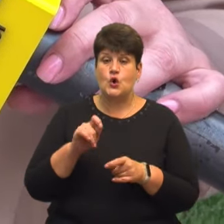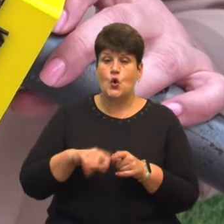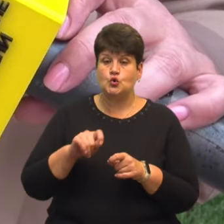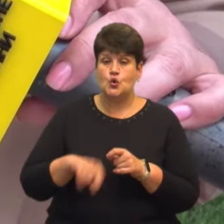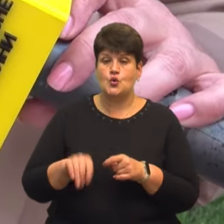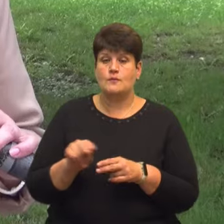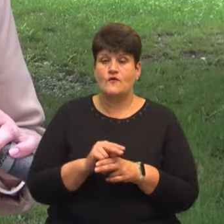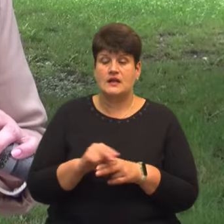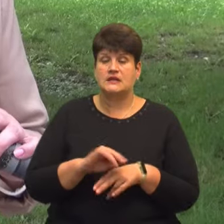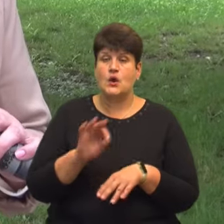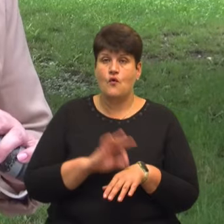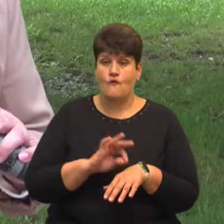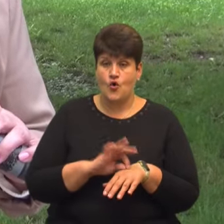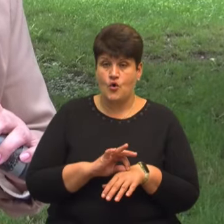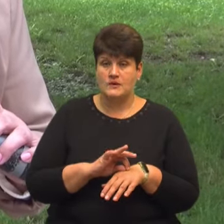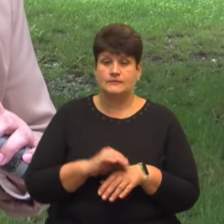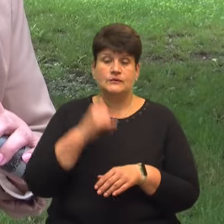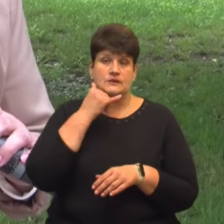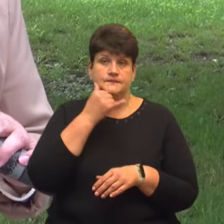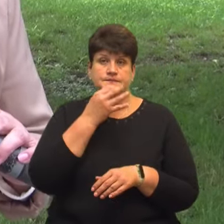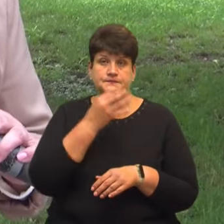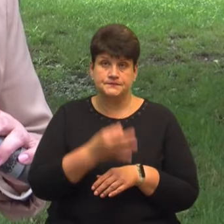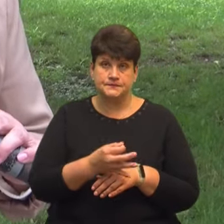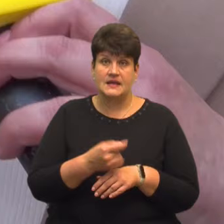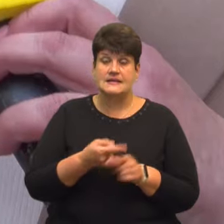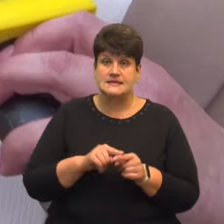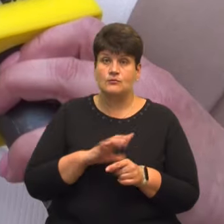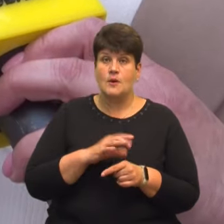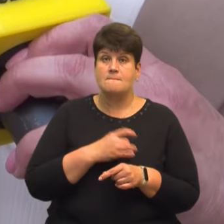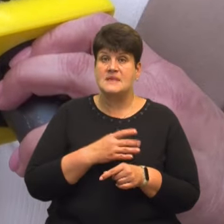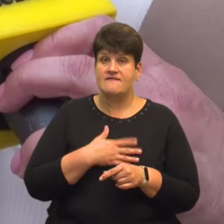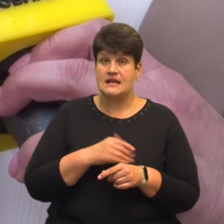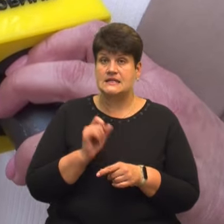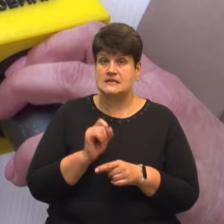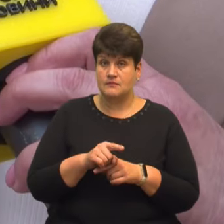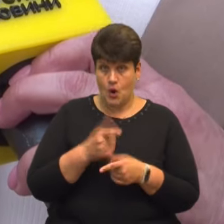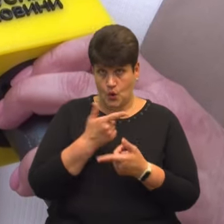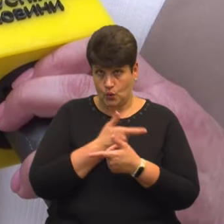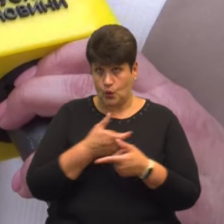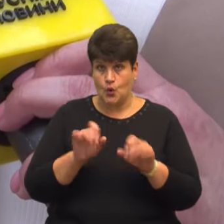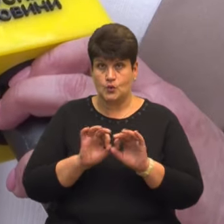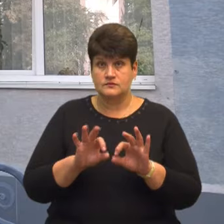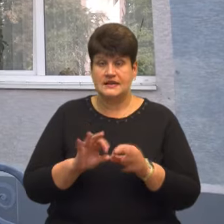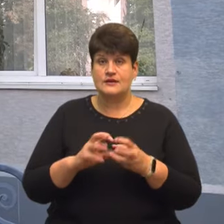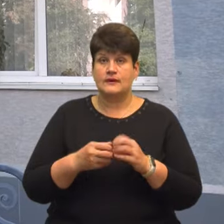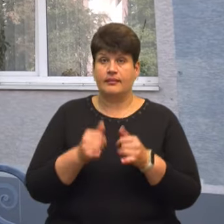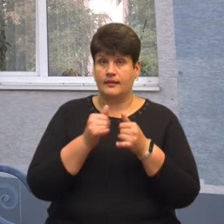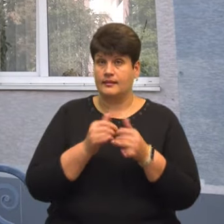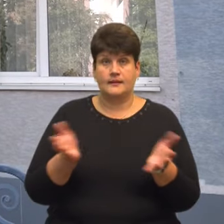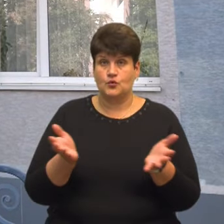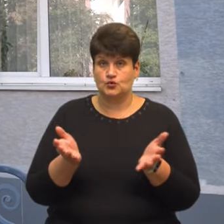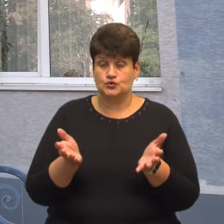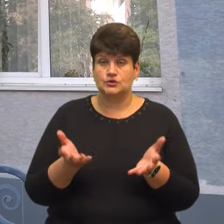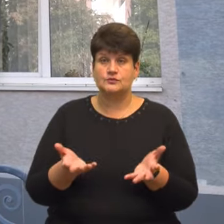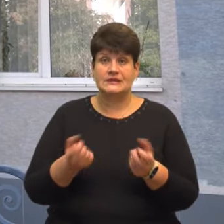профілактики хвороб. Телефоном нам відповіли, це було приватне замовлення і розголошувати його результати не можуть. Аби